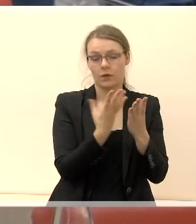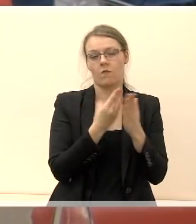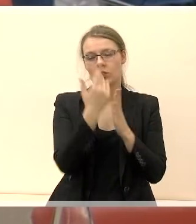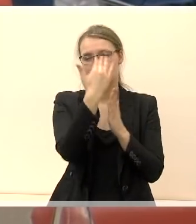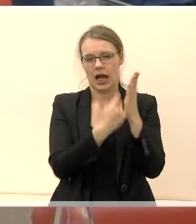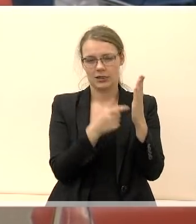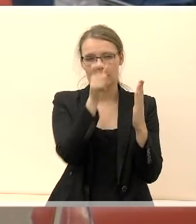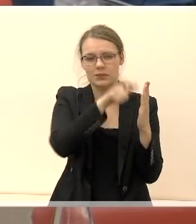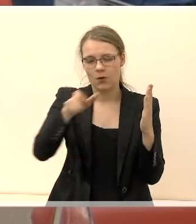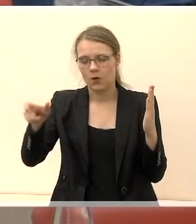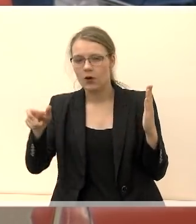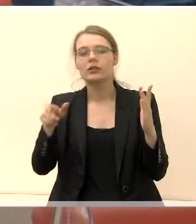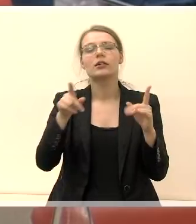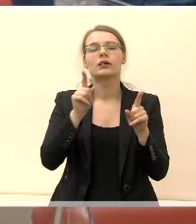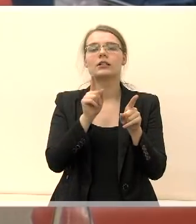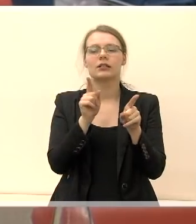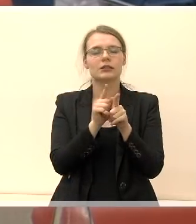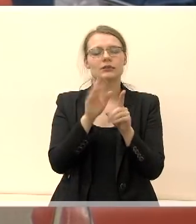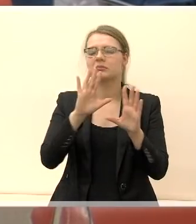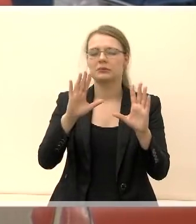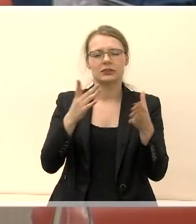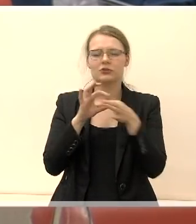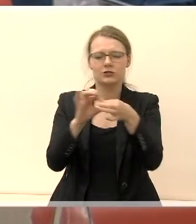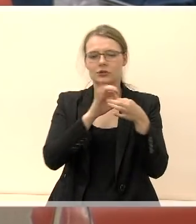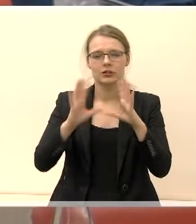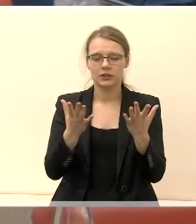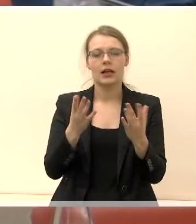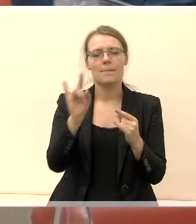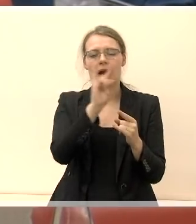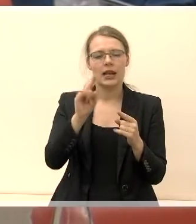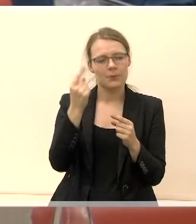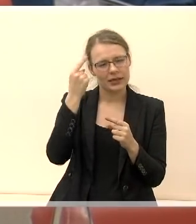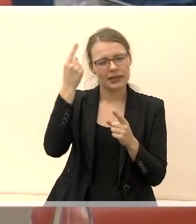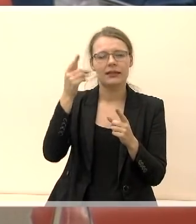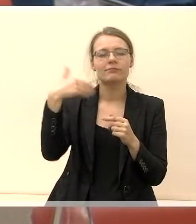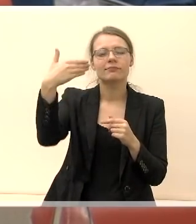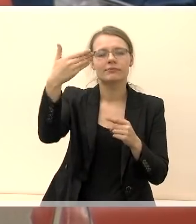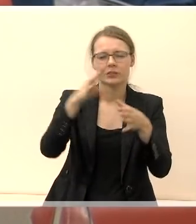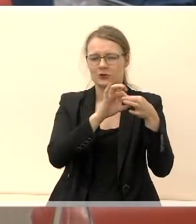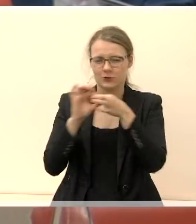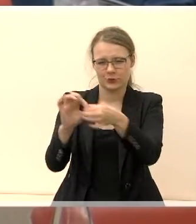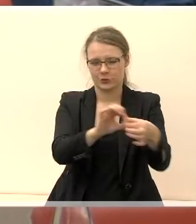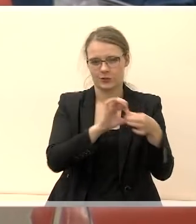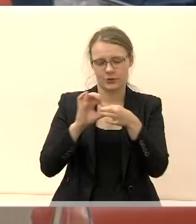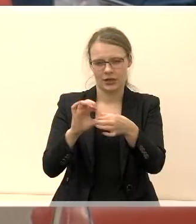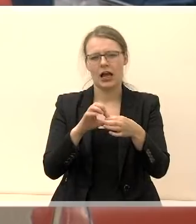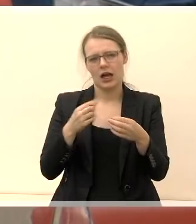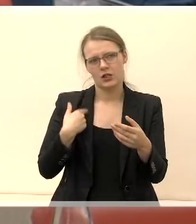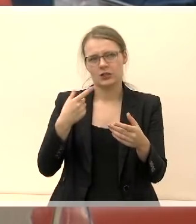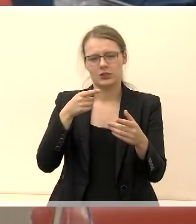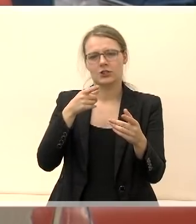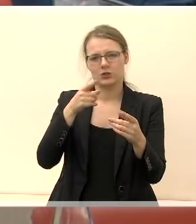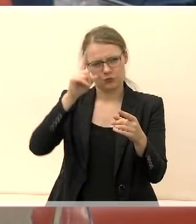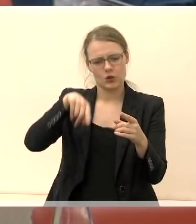narius vienyje ateities Marijampolės idėja. Todėl džiaugiuosi, kad šią idėją palaikė nemažai